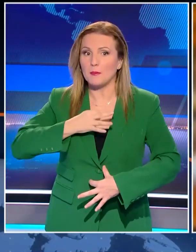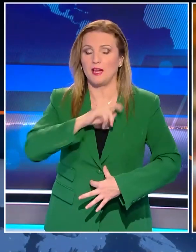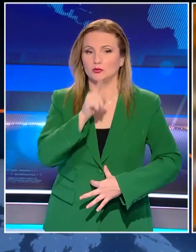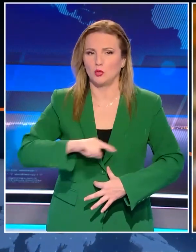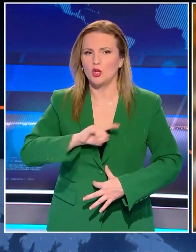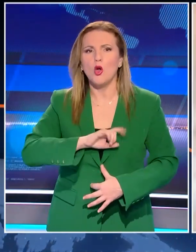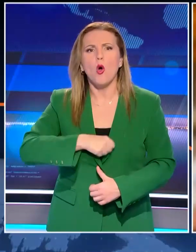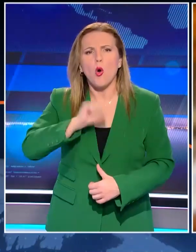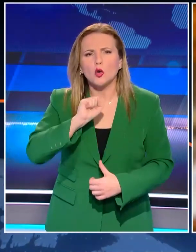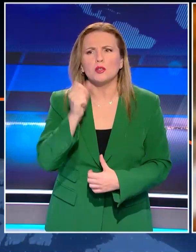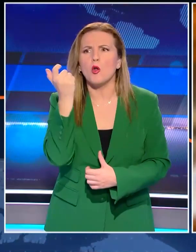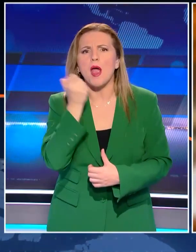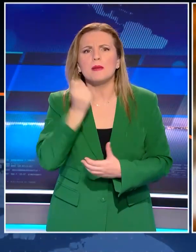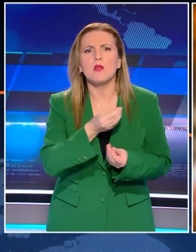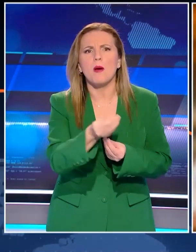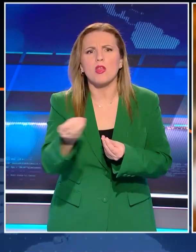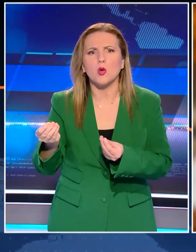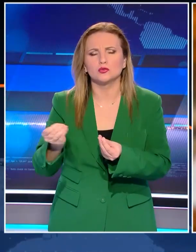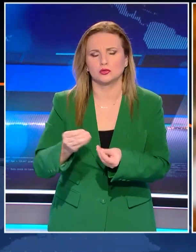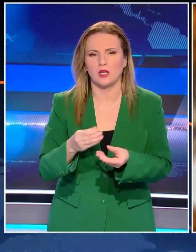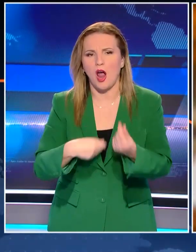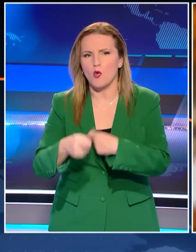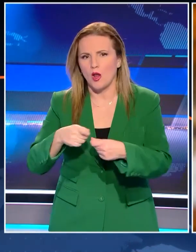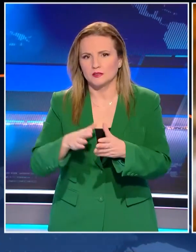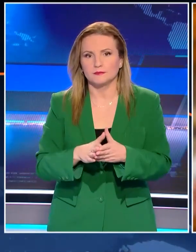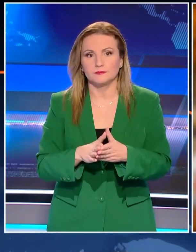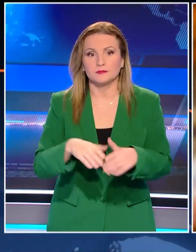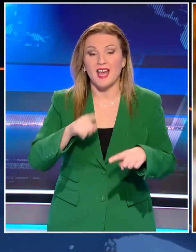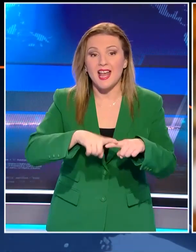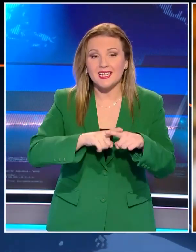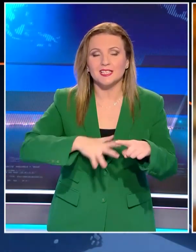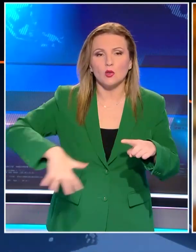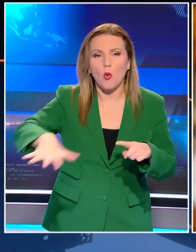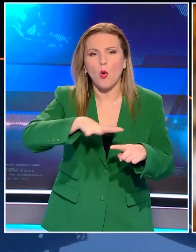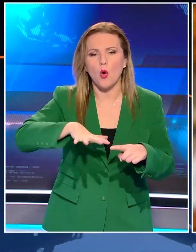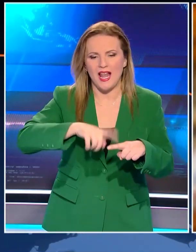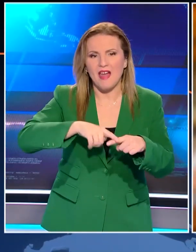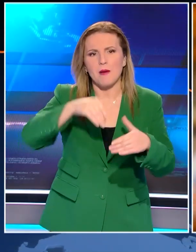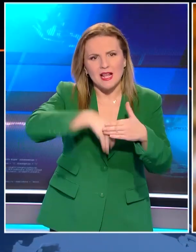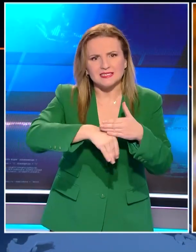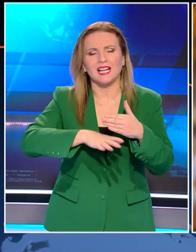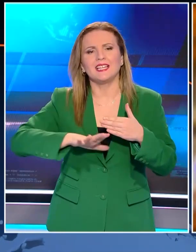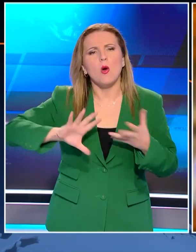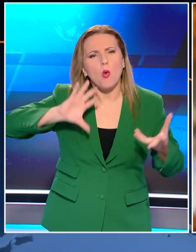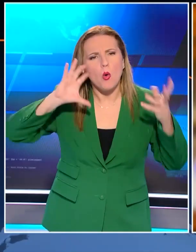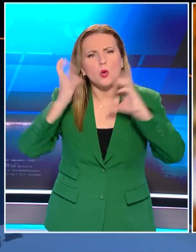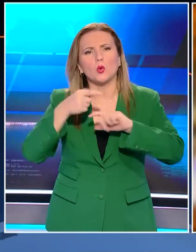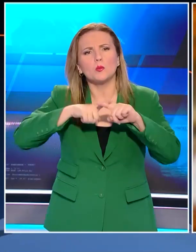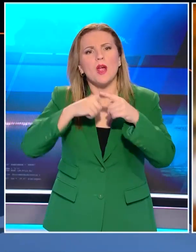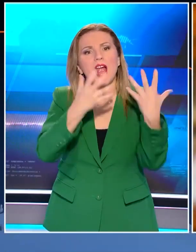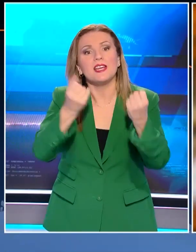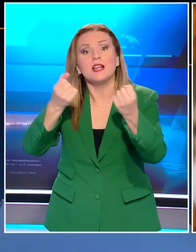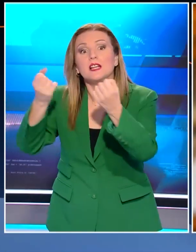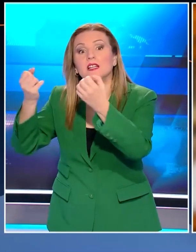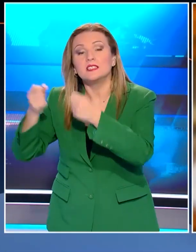όχι τον Market Pass. Σε όλο τον ελληνισμό, εντός και εκτός Ελλάδας, σε κάθε σημείο αυτού του πλανήτη που χτυπάει η καρδιά αυτού του περήφανου έθνους,